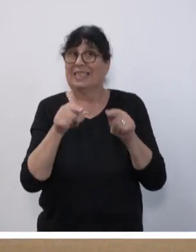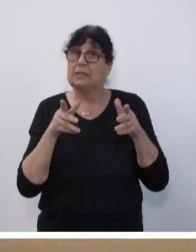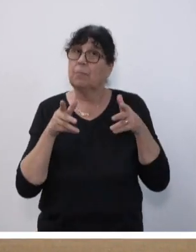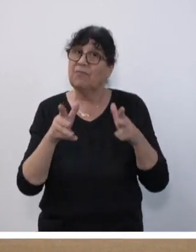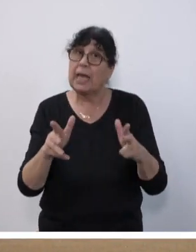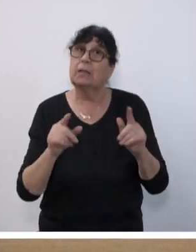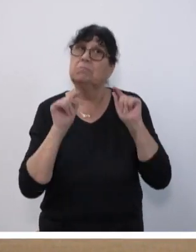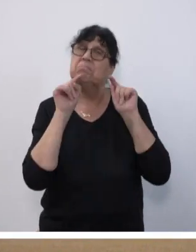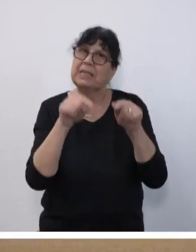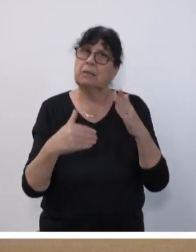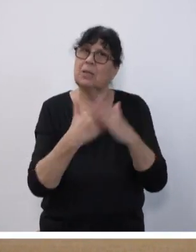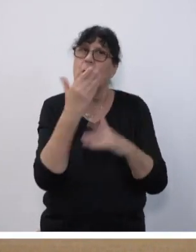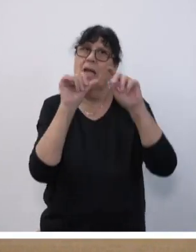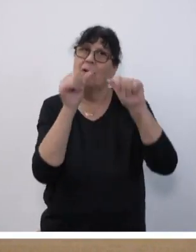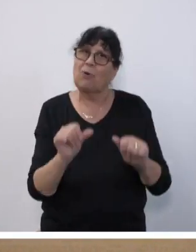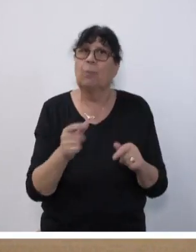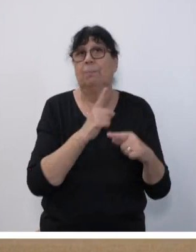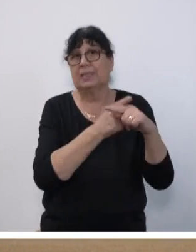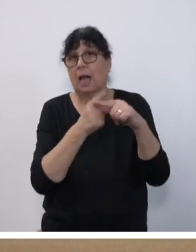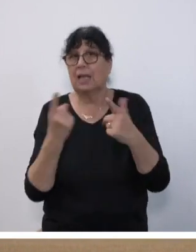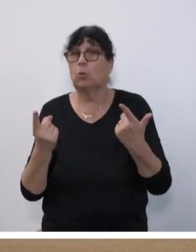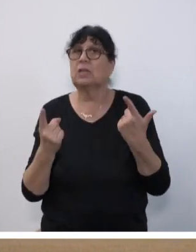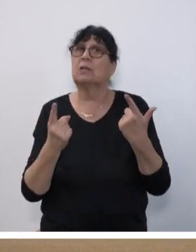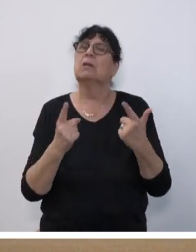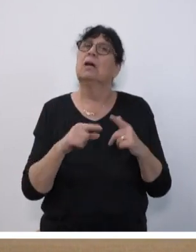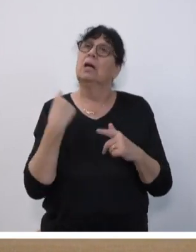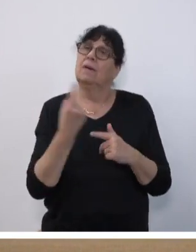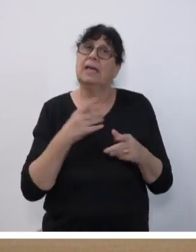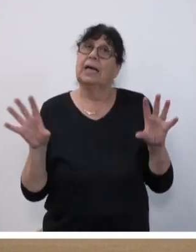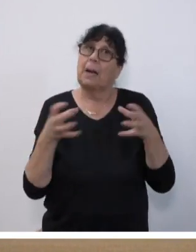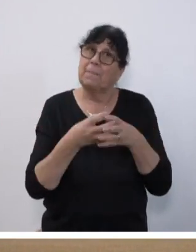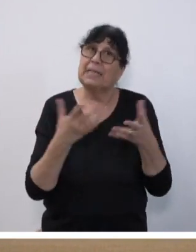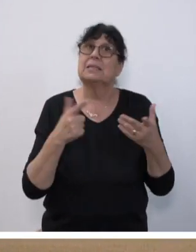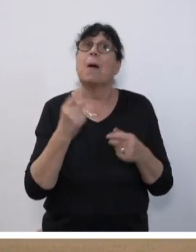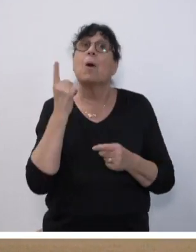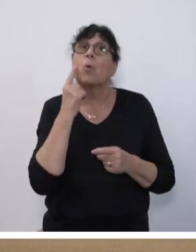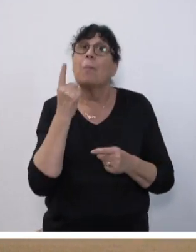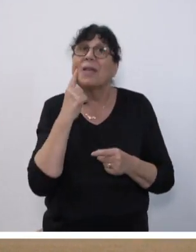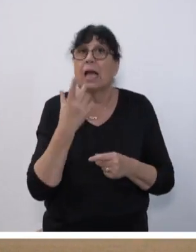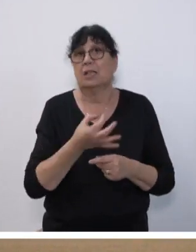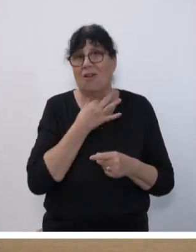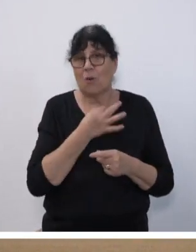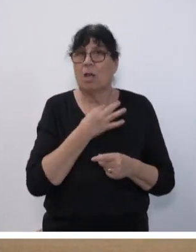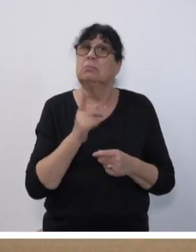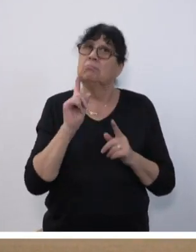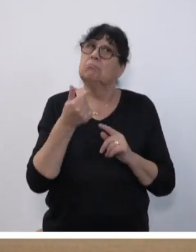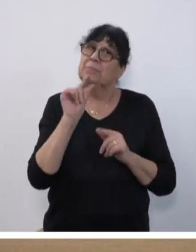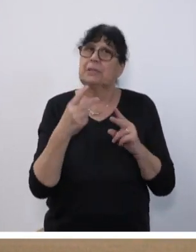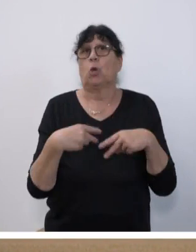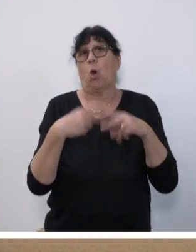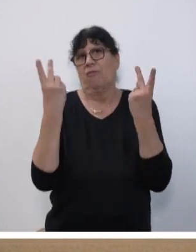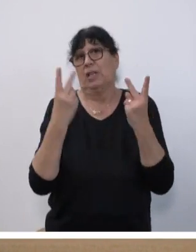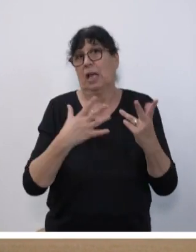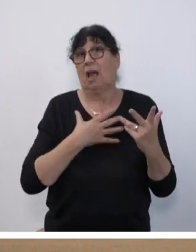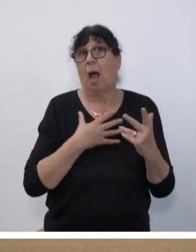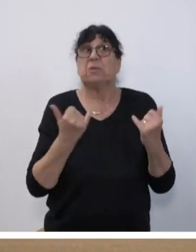in eine neue Form von Beteiligung, den wir gemeinsam erproben wollen, auch eine gewisse Offenheit haben, wie das in der Praxis